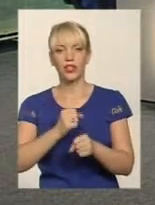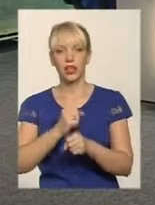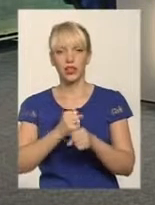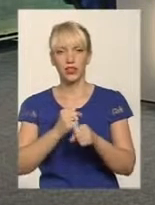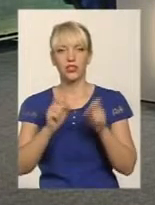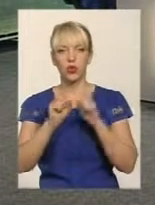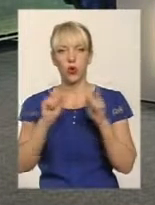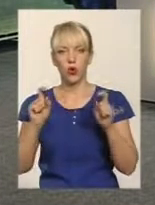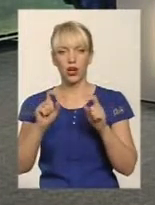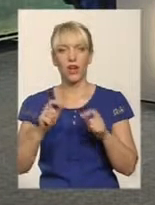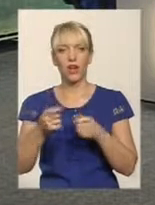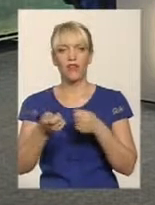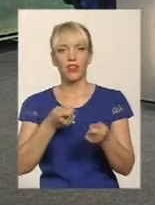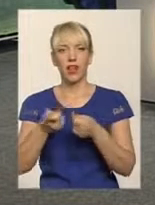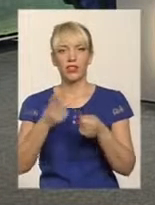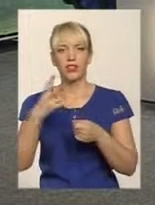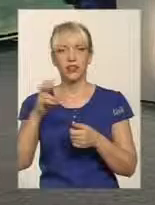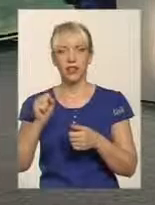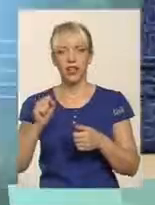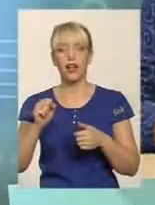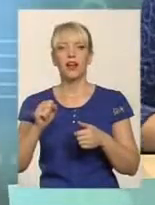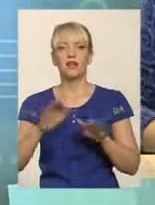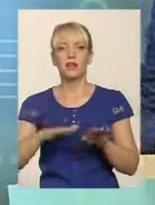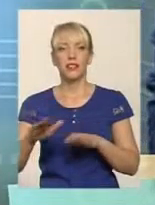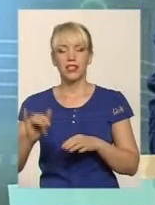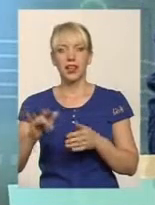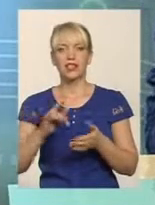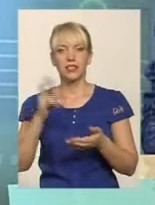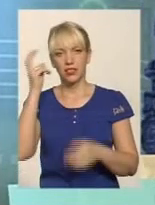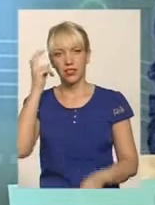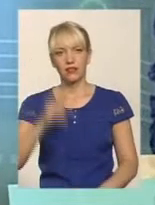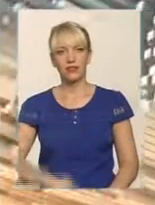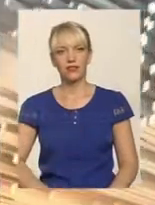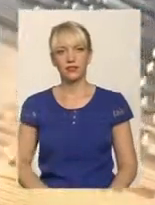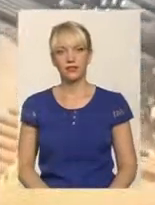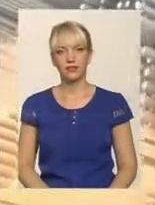органів влади на місцях вже зі столичних кабінетів. Прошу, будь ласка, цитату.